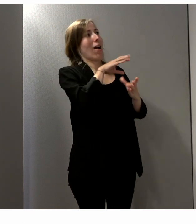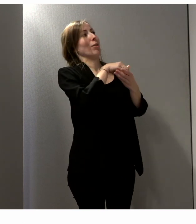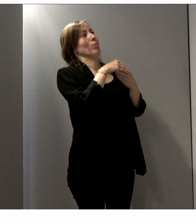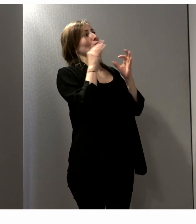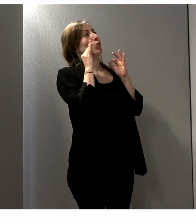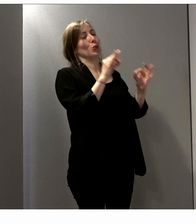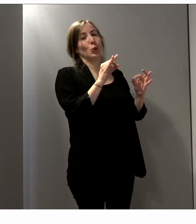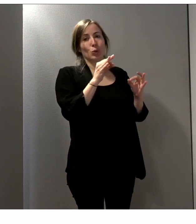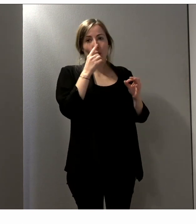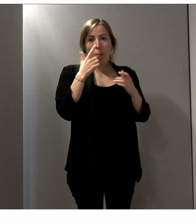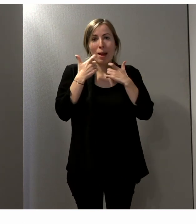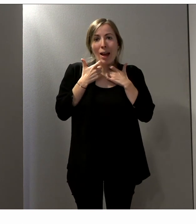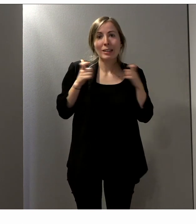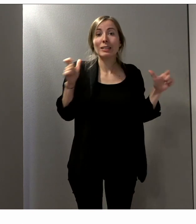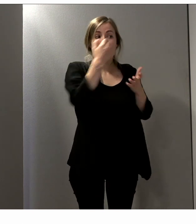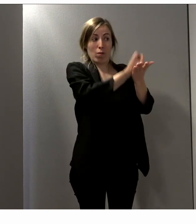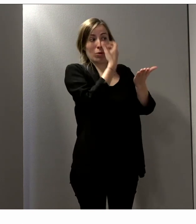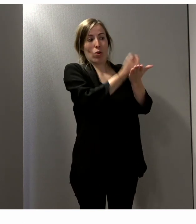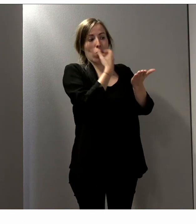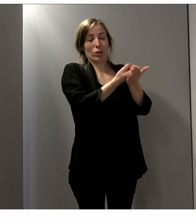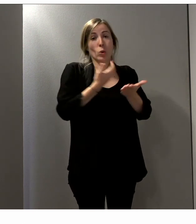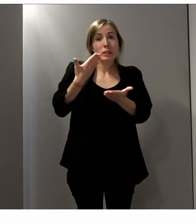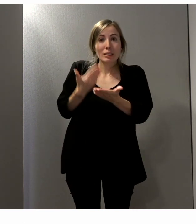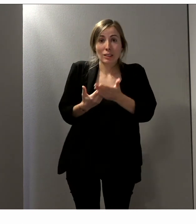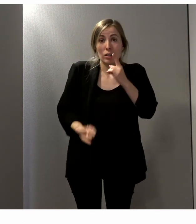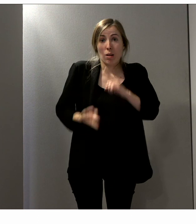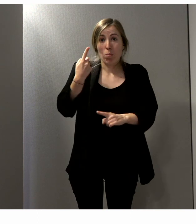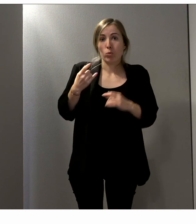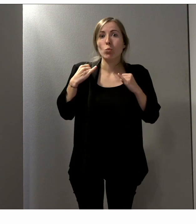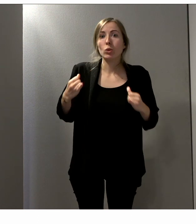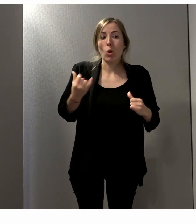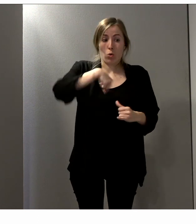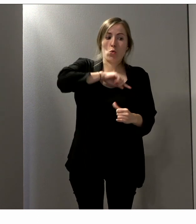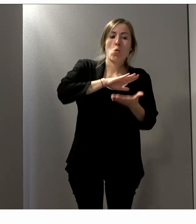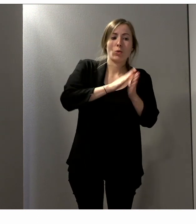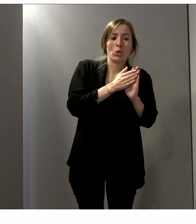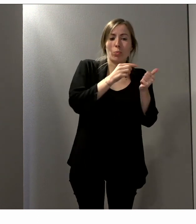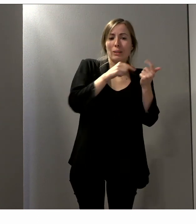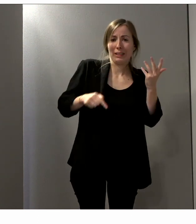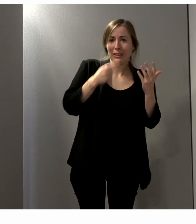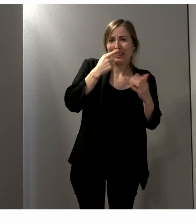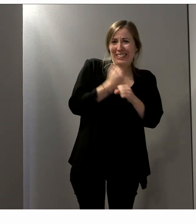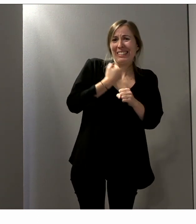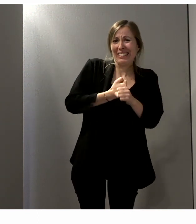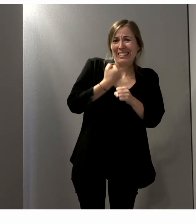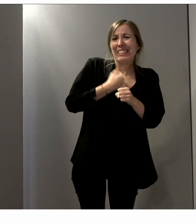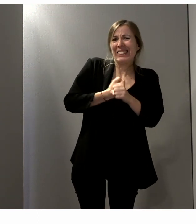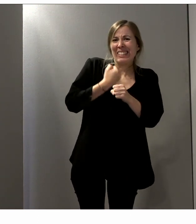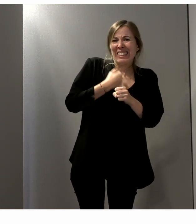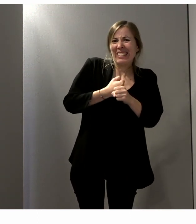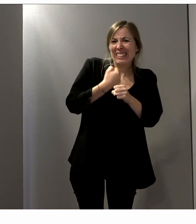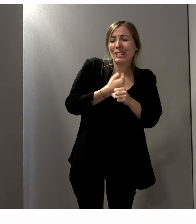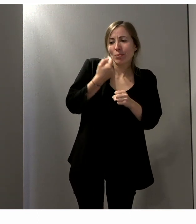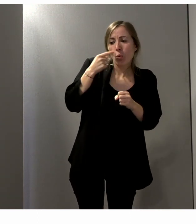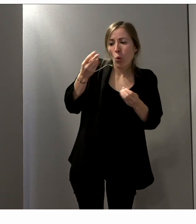avoir accès aux informations. Donc ça,'est un travail que nos associations et nous-mêmes avons réalisé pour essayer de